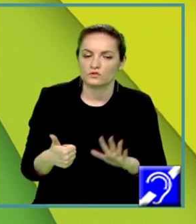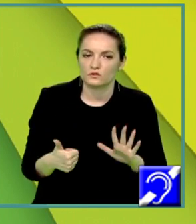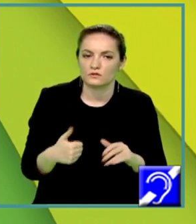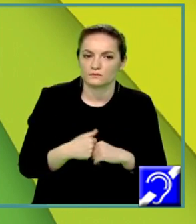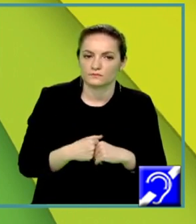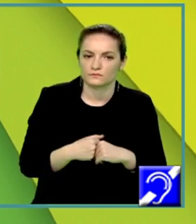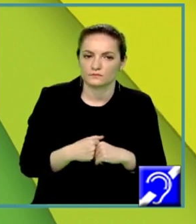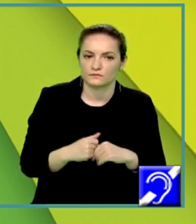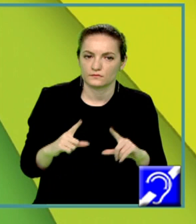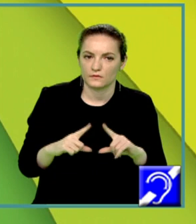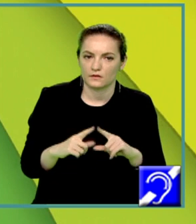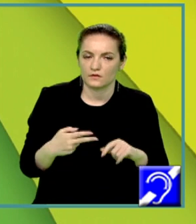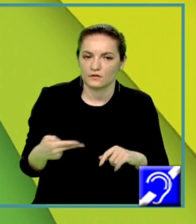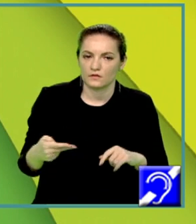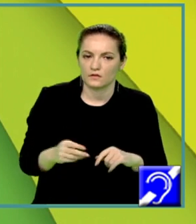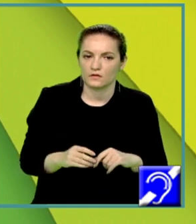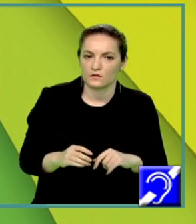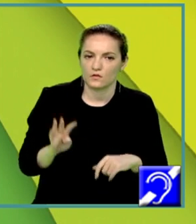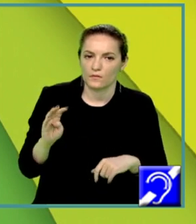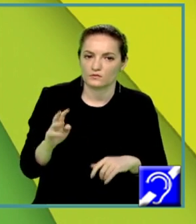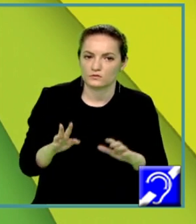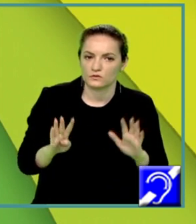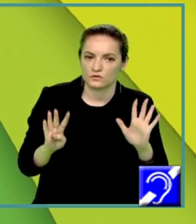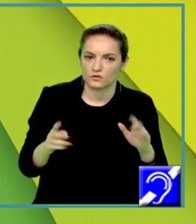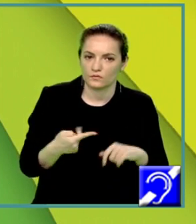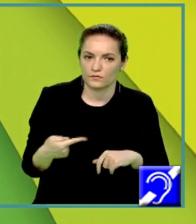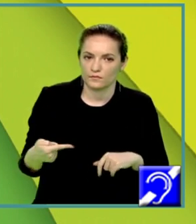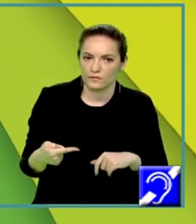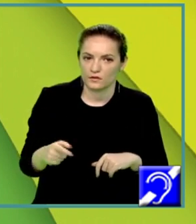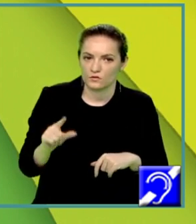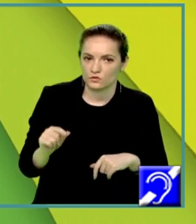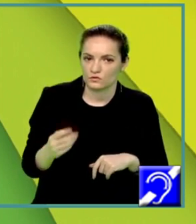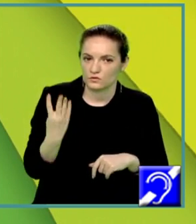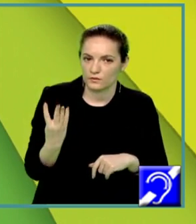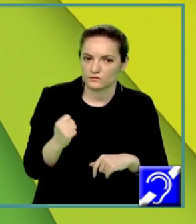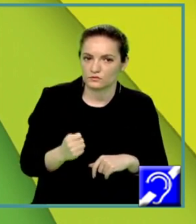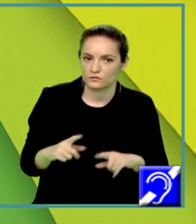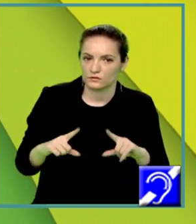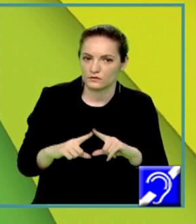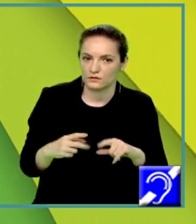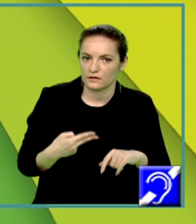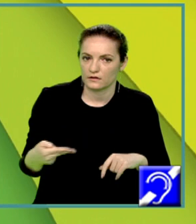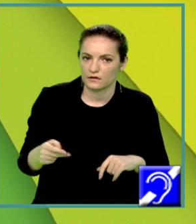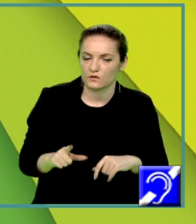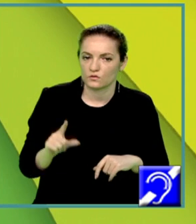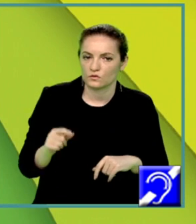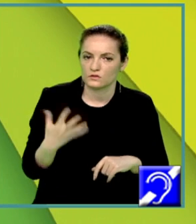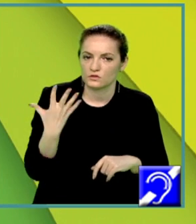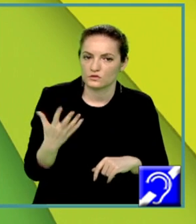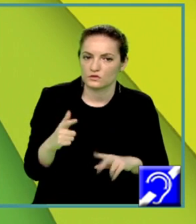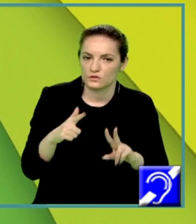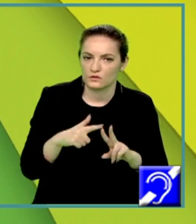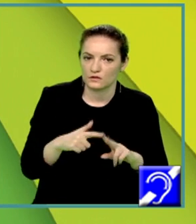adică delta este egal cu 49 minus 24, de unde rezultă delta egal cu